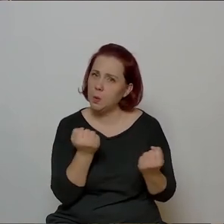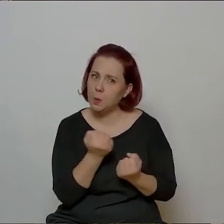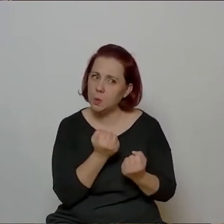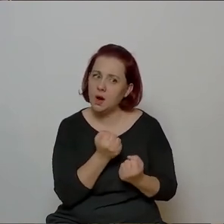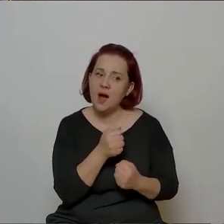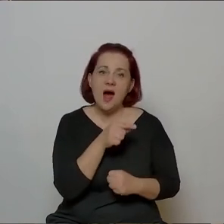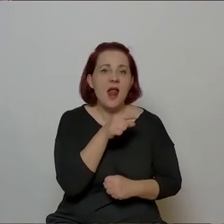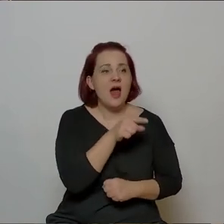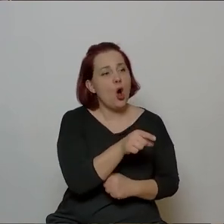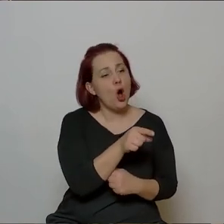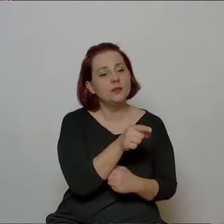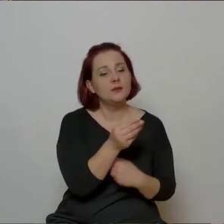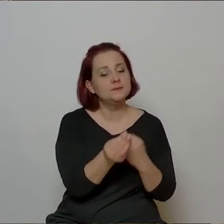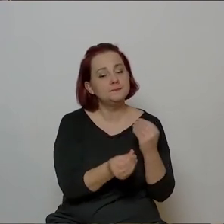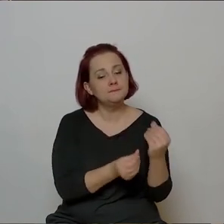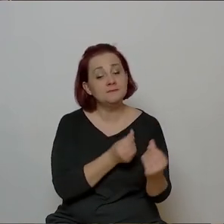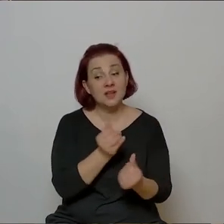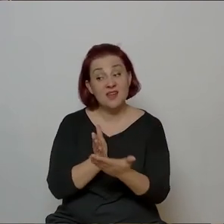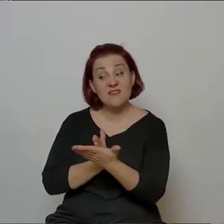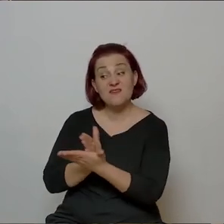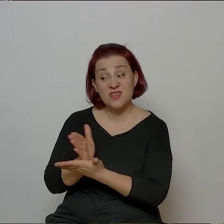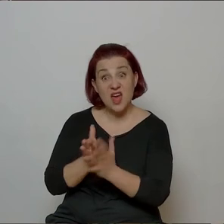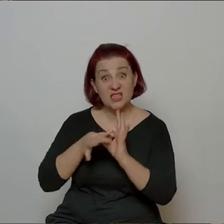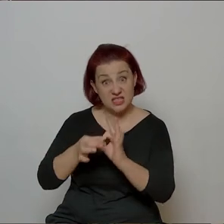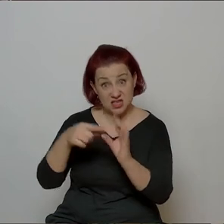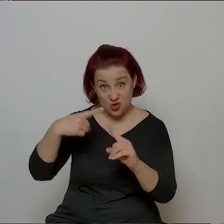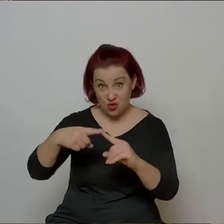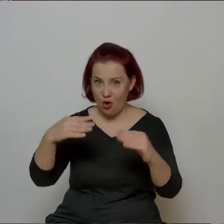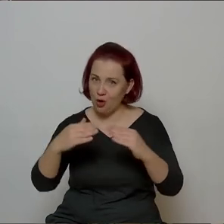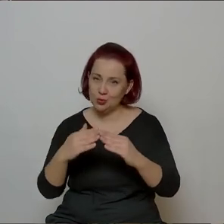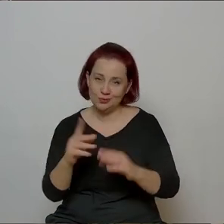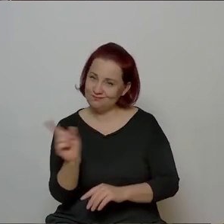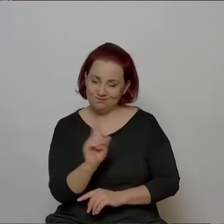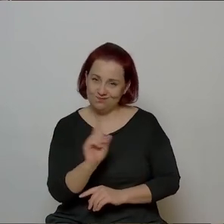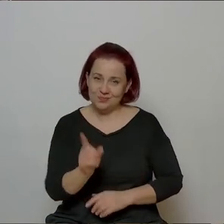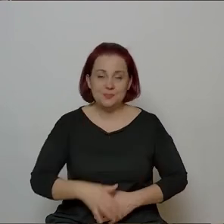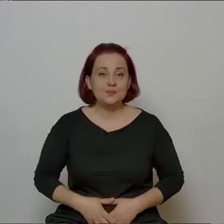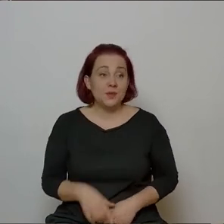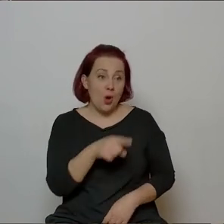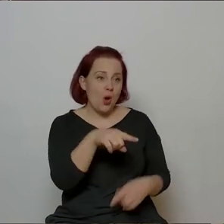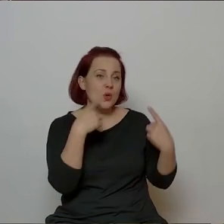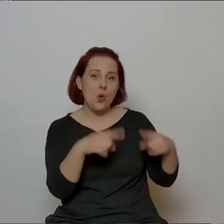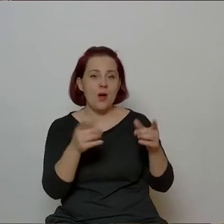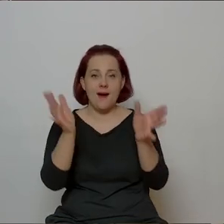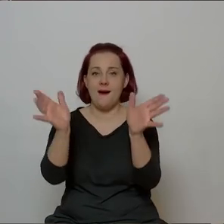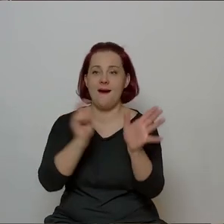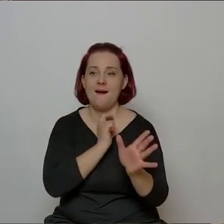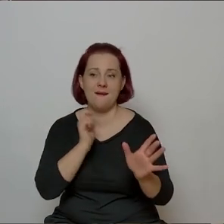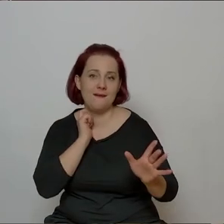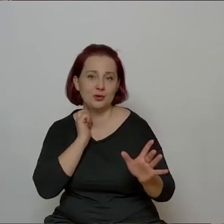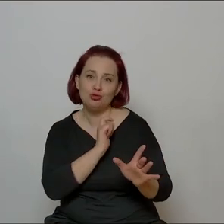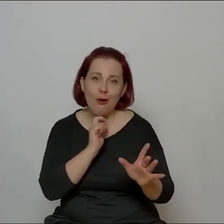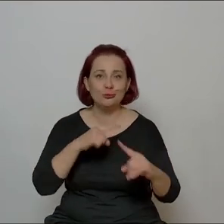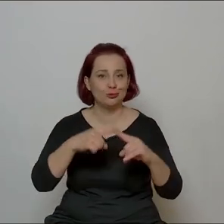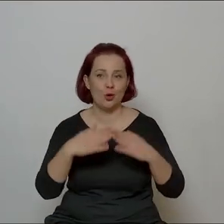instytucjonalnie wiernym synem Kościoła. I to On nie był klerykałem. Nie był klerykałem,